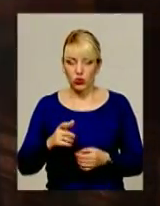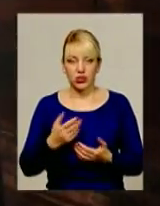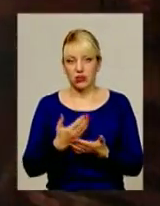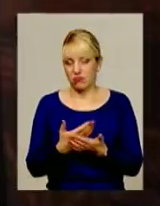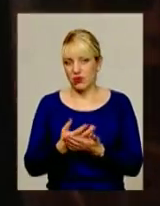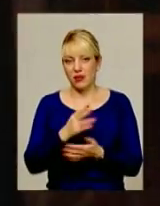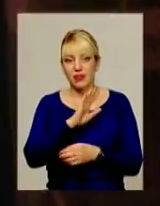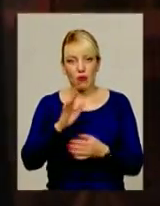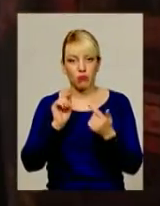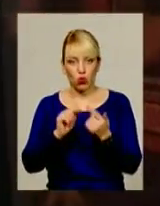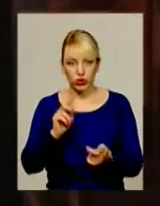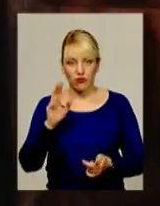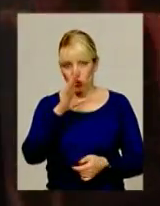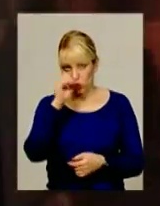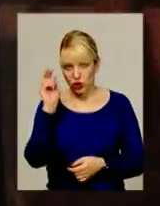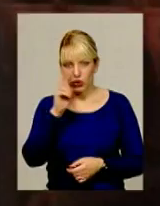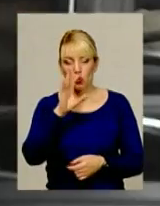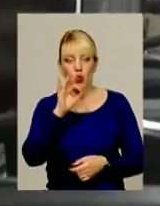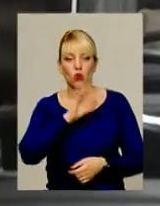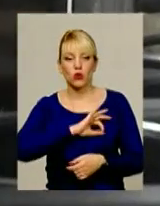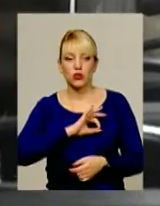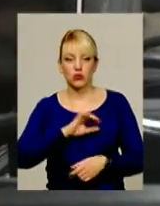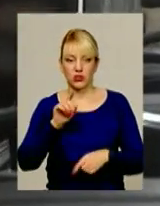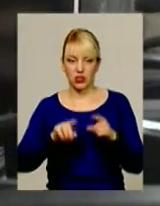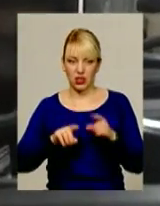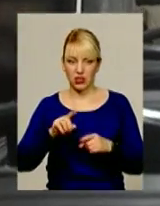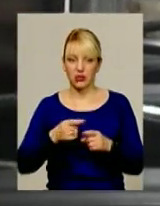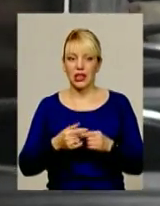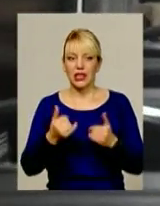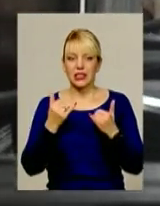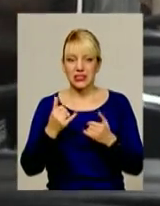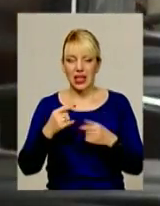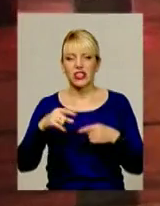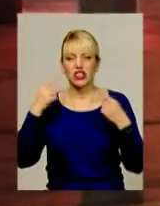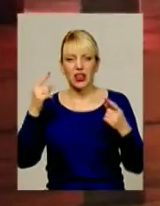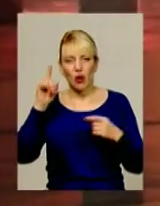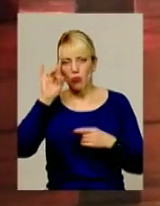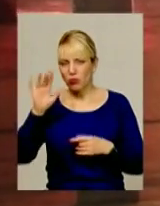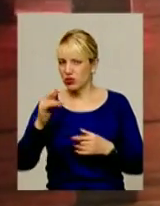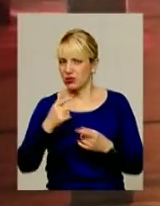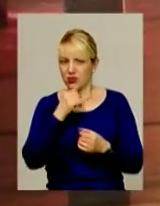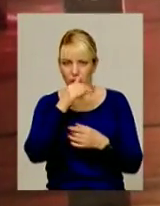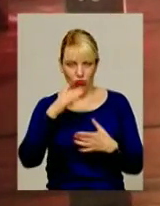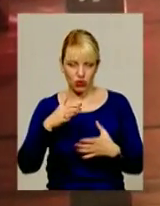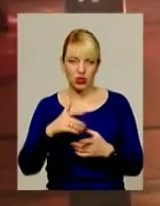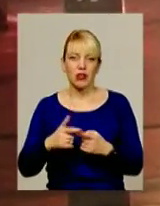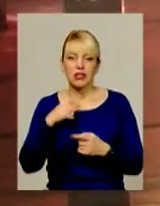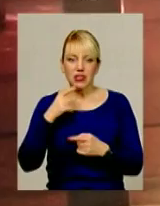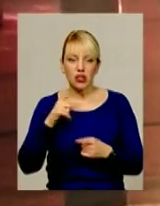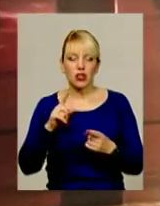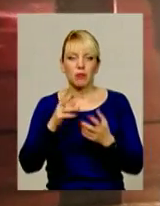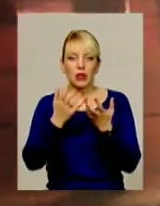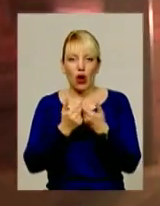нічних тролейбусів, але користуються ними вкрай рідко. Тож наразі про шалену популярність таких маршрутів годі й казати. Як підрахували в